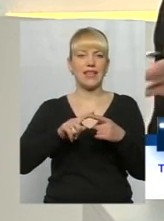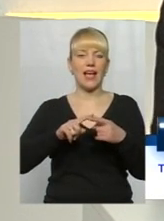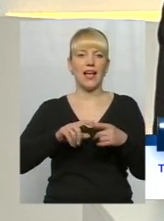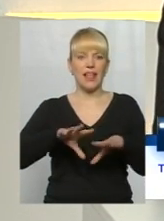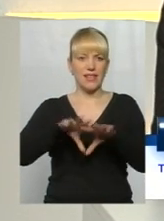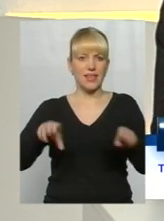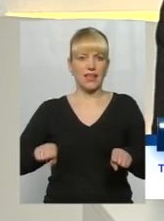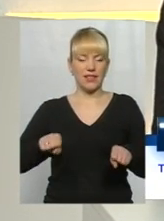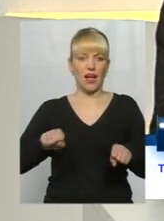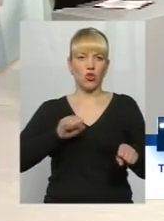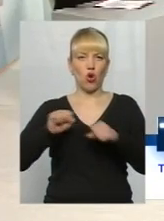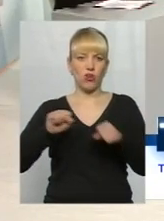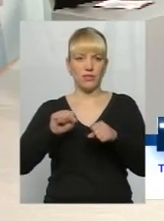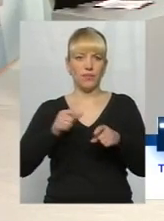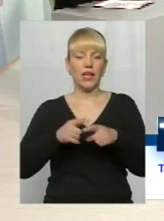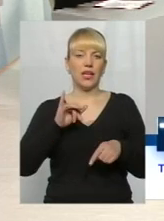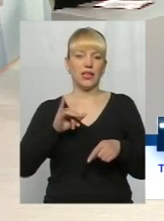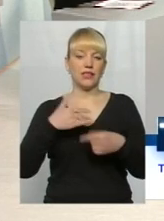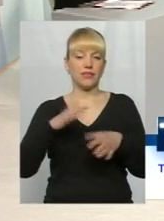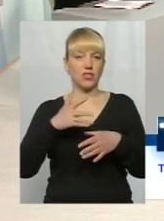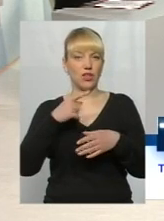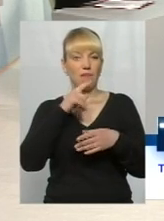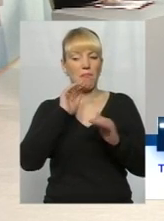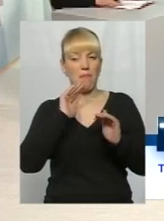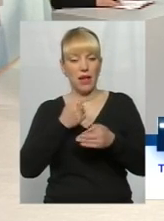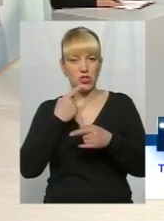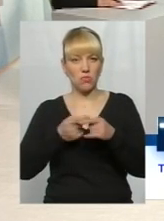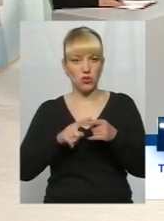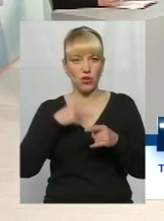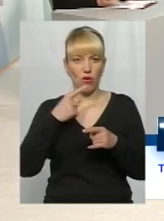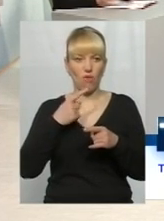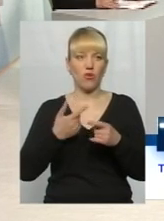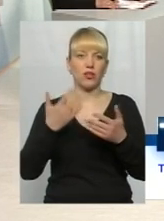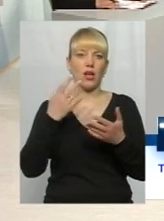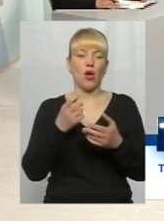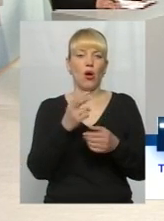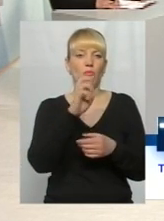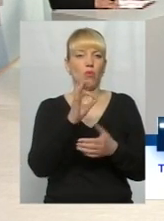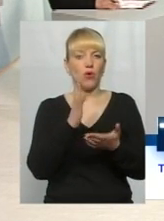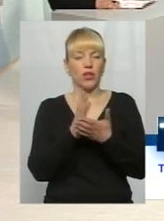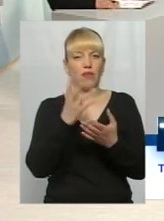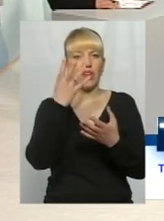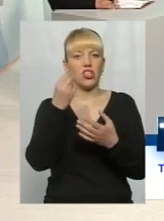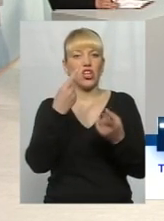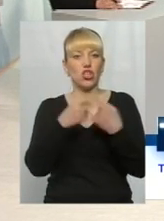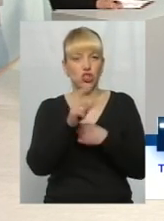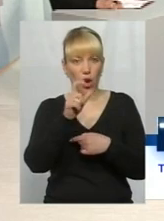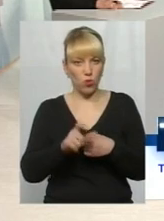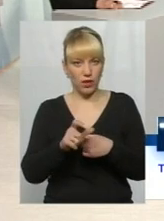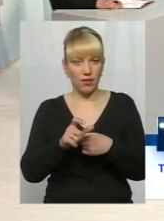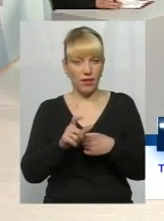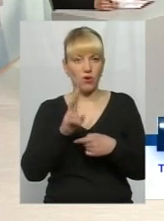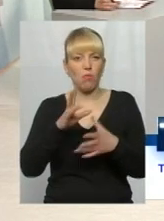риторика трошки знята, бо з'явився інший, більш ключова особа, скажімо так. Не будемо говорити, тому що